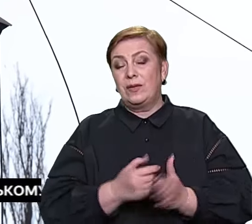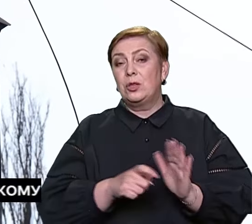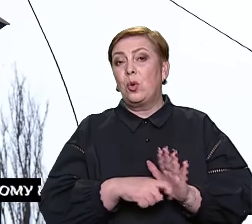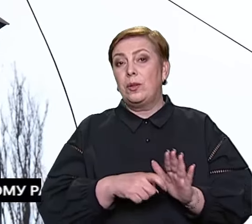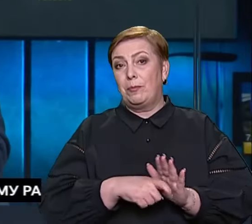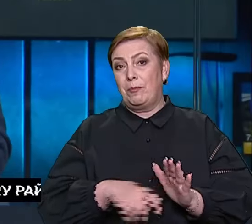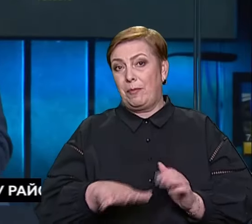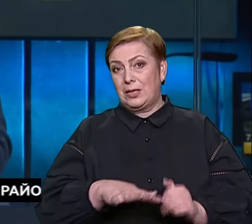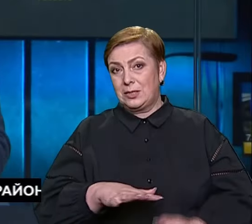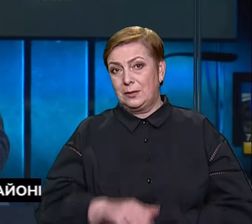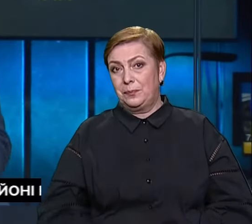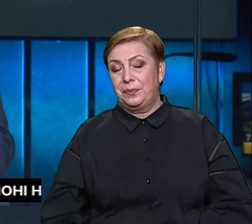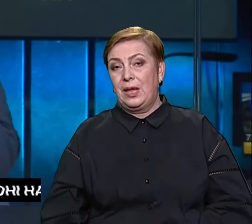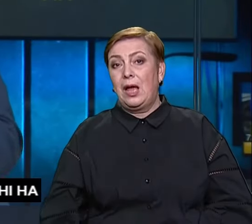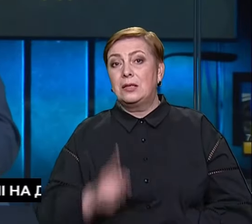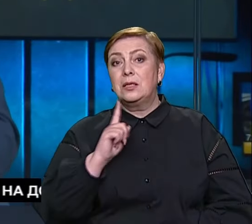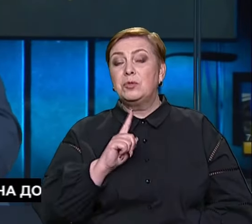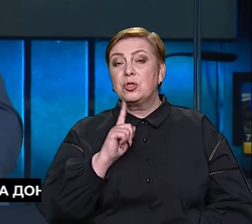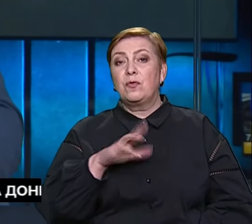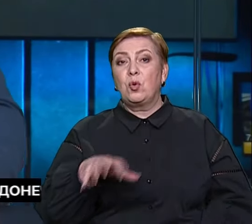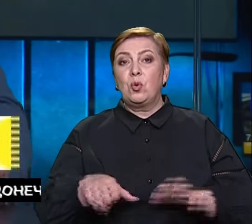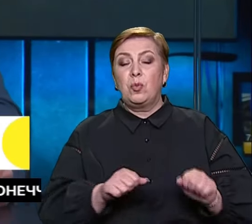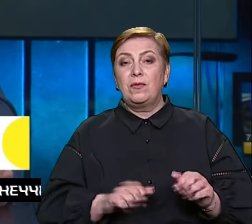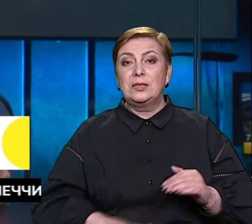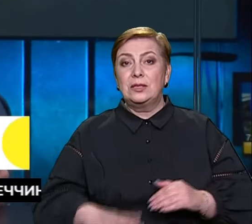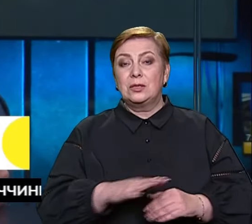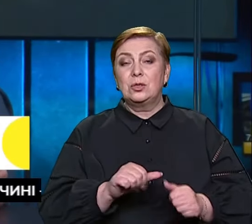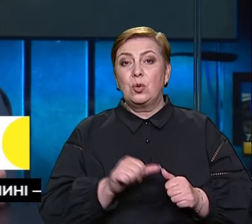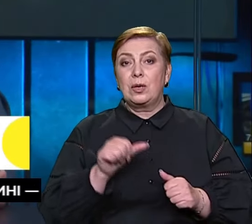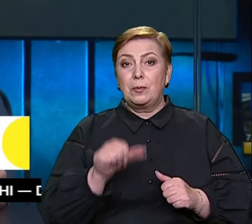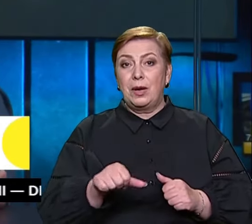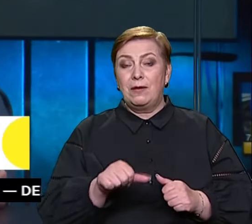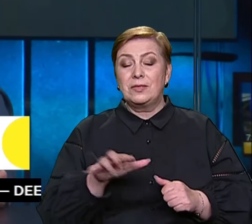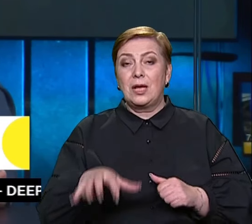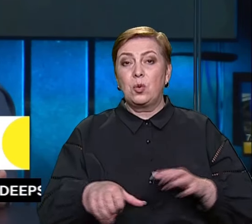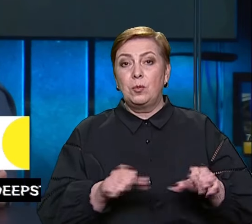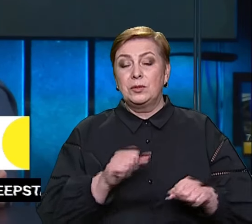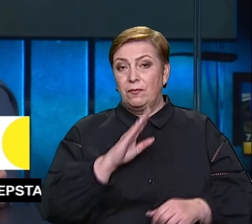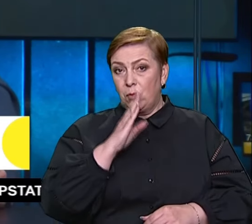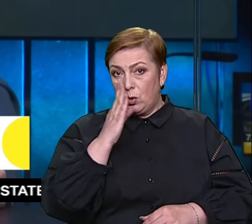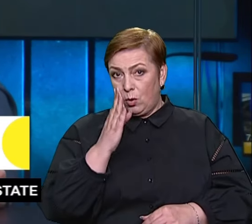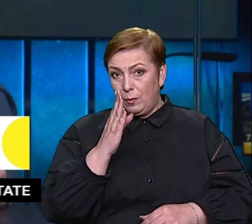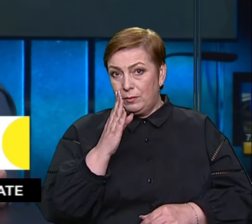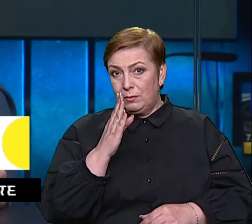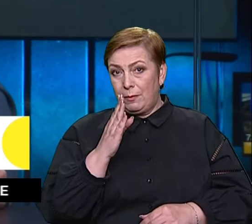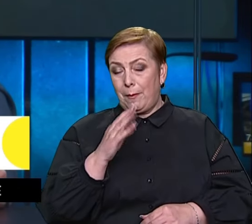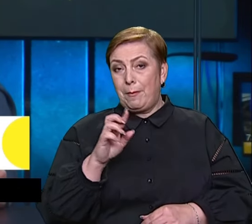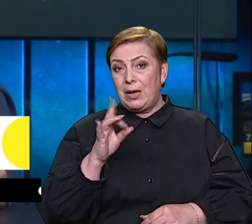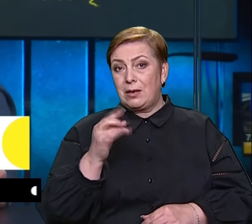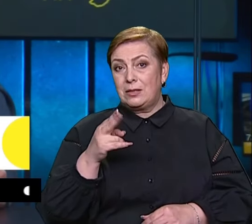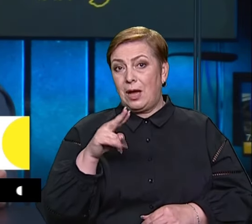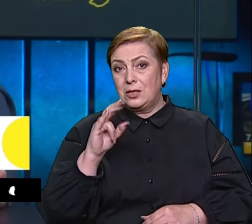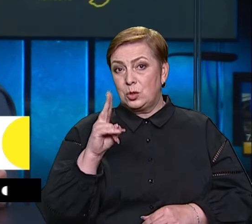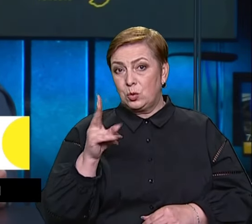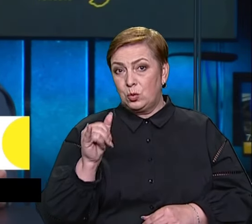Донбас. На тимчасово окупованих територіях, зокрема у захопленому ворогом Бердянську,